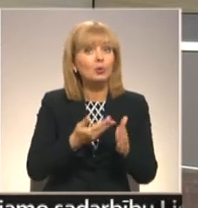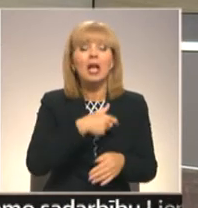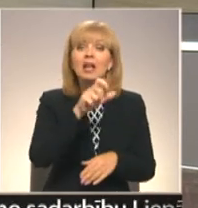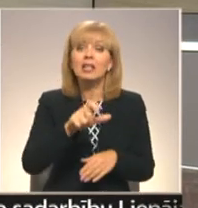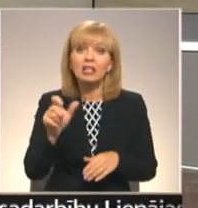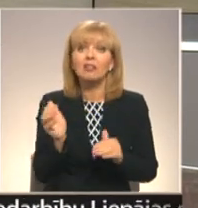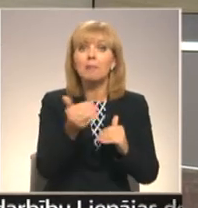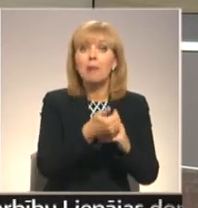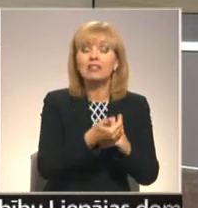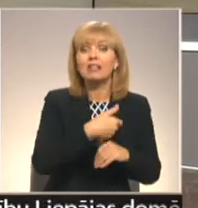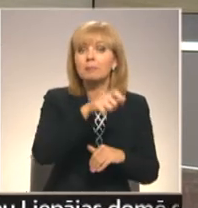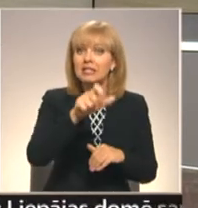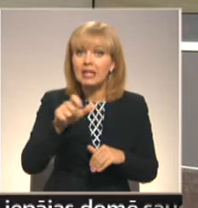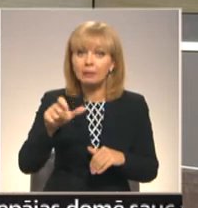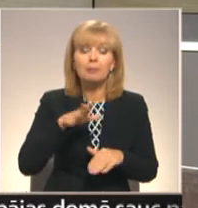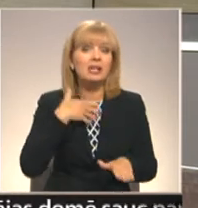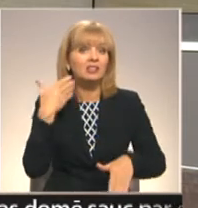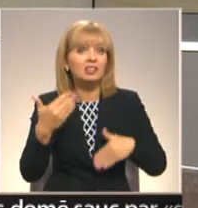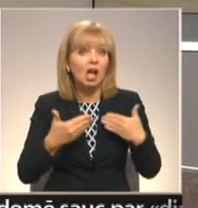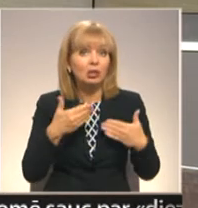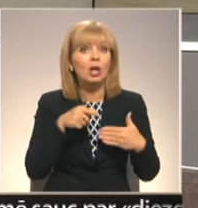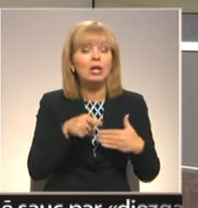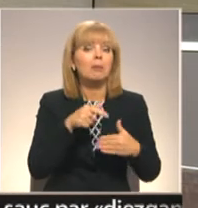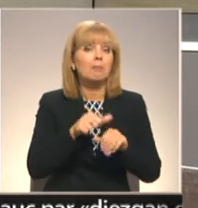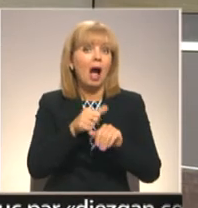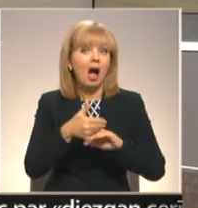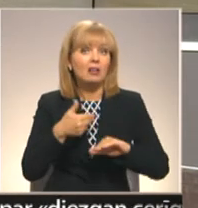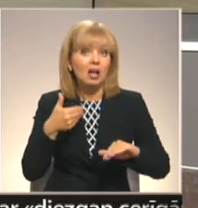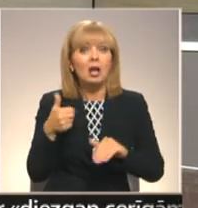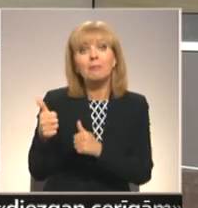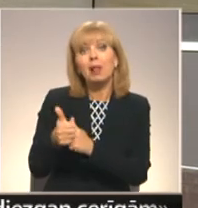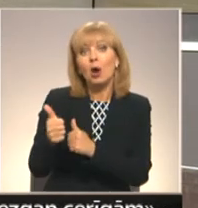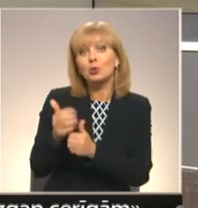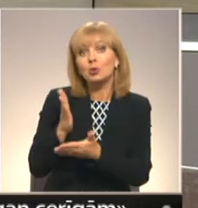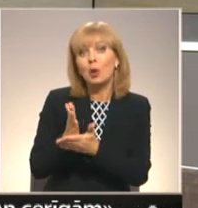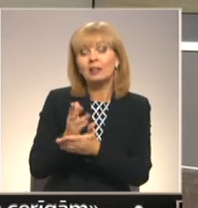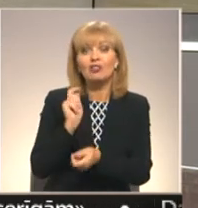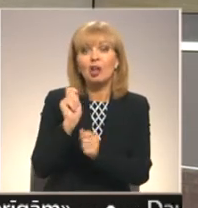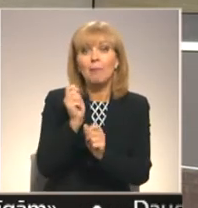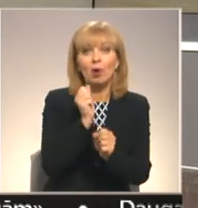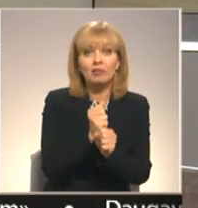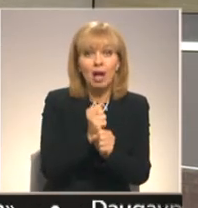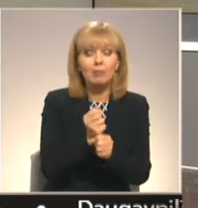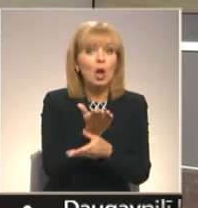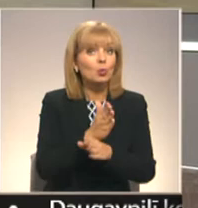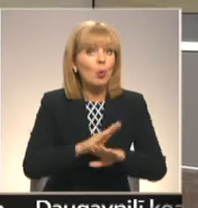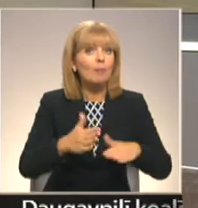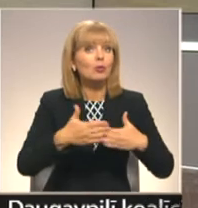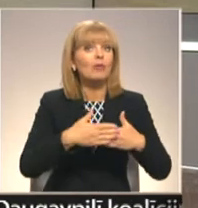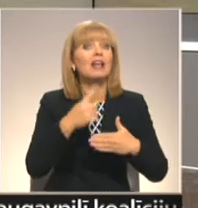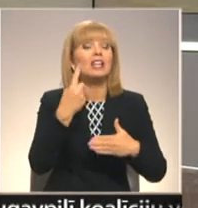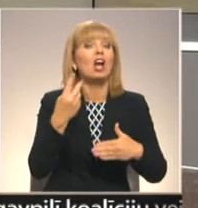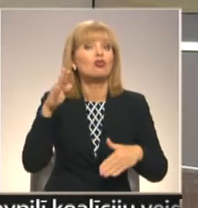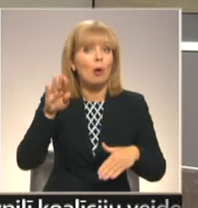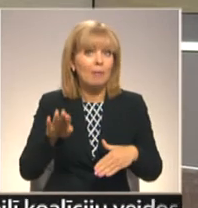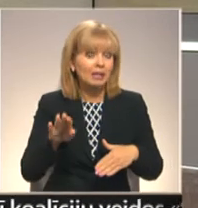satrauka, ka arī tas bijis pāragri. Blokus notiekošie remontdarbi nobeigumam tuvojas tikai šomēnes pie ēkas, nav izveidots kārtīgs